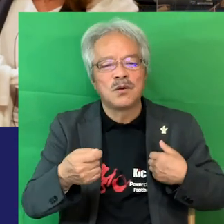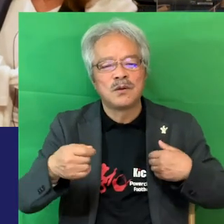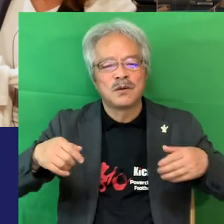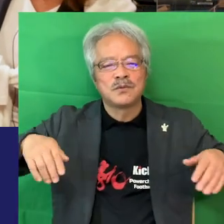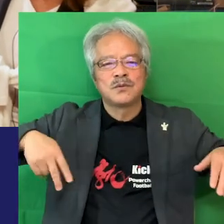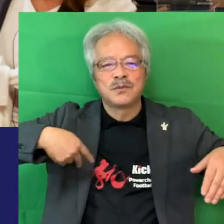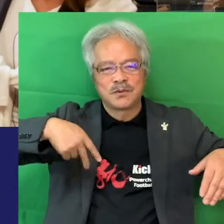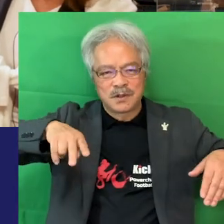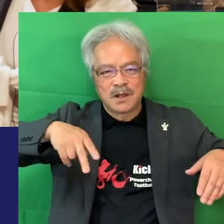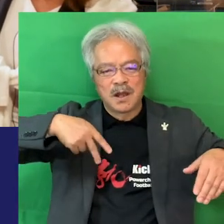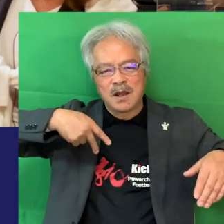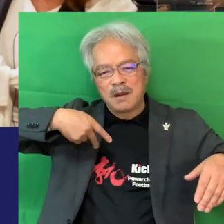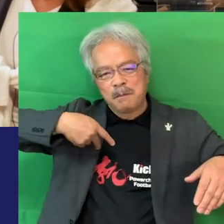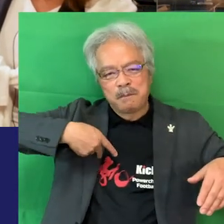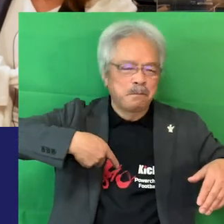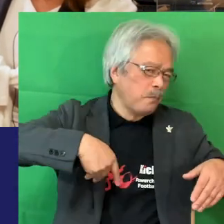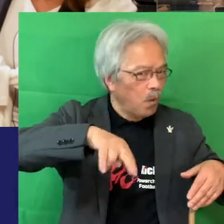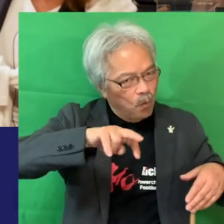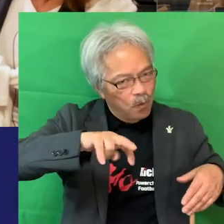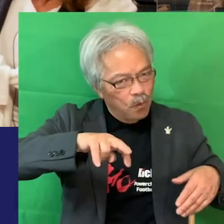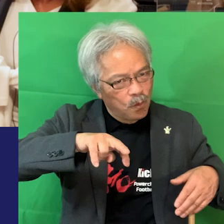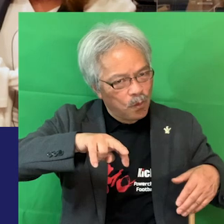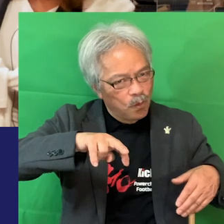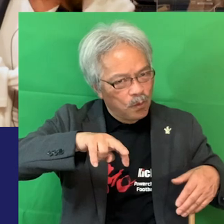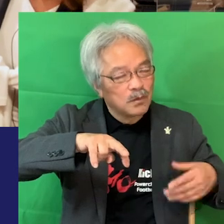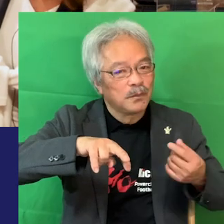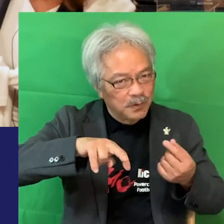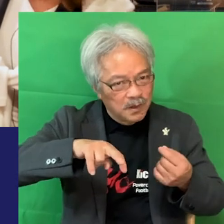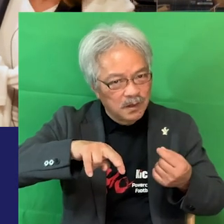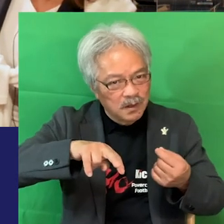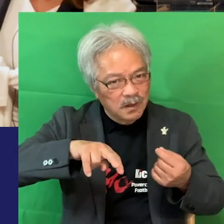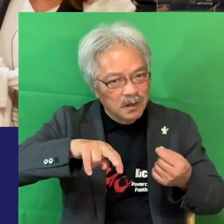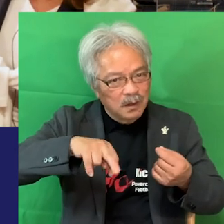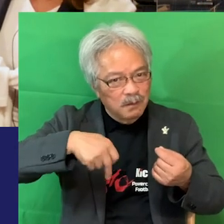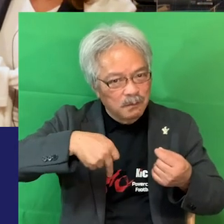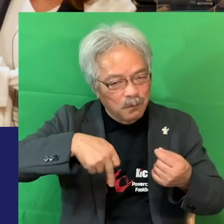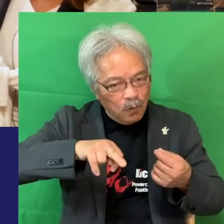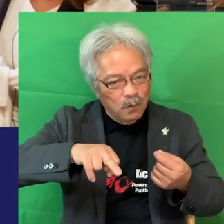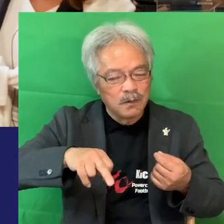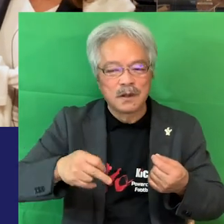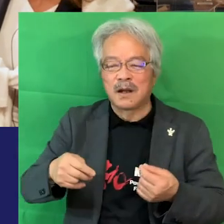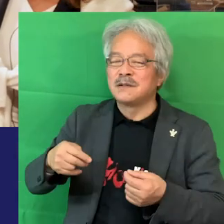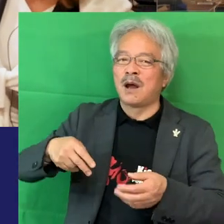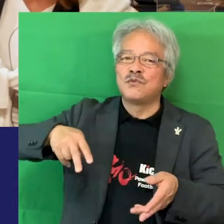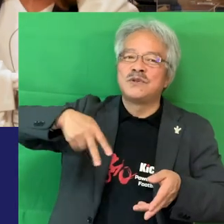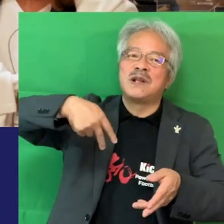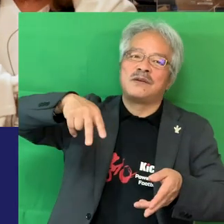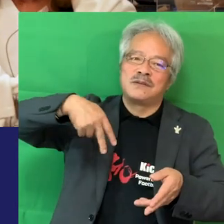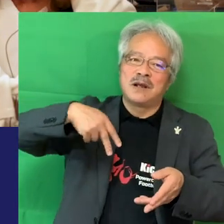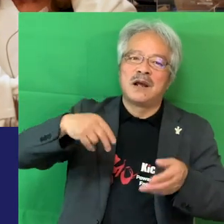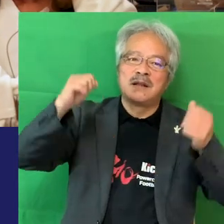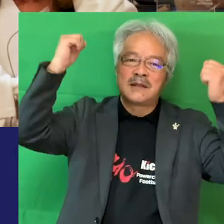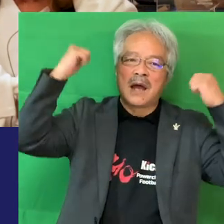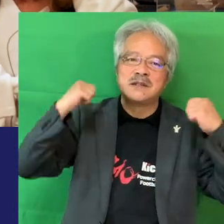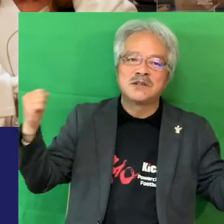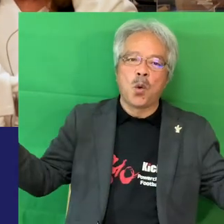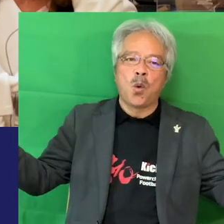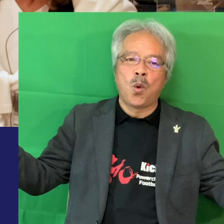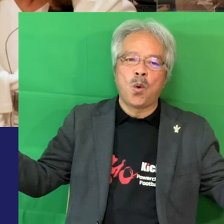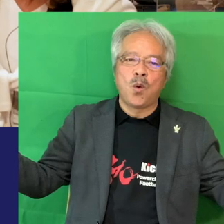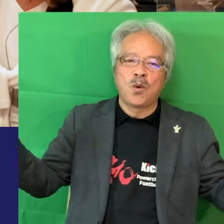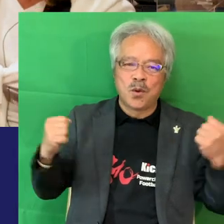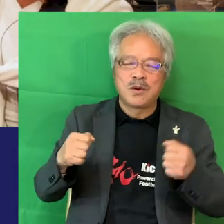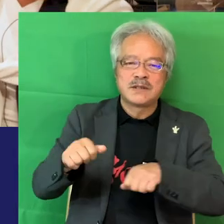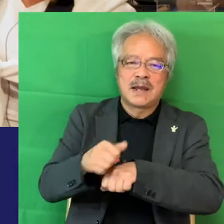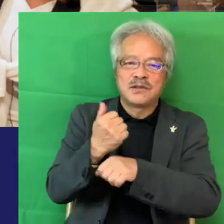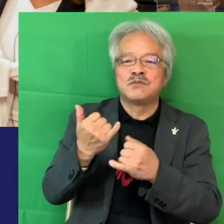込んでのある方なしで蹴るそうそう浮いてるんですよだから体操選手みたいな感じですにな